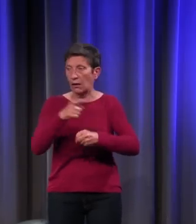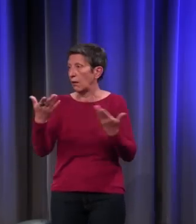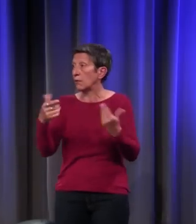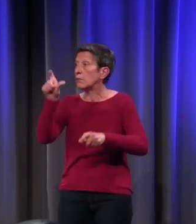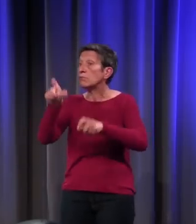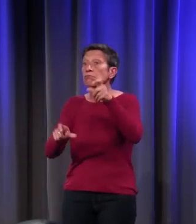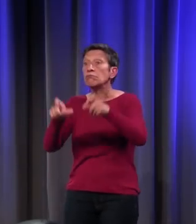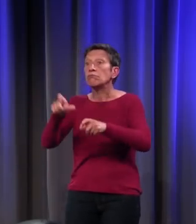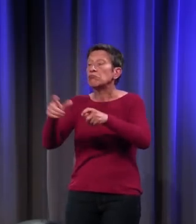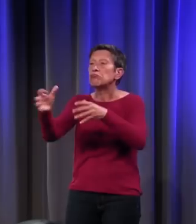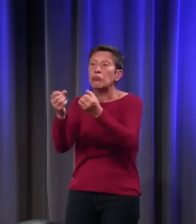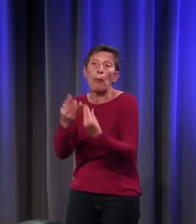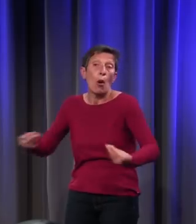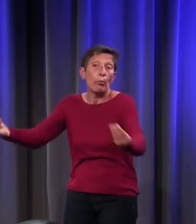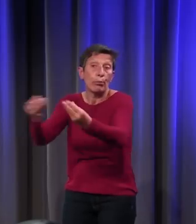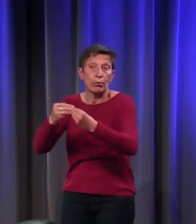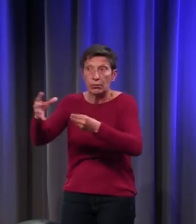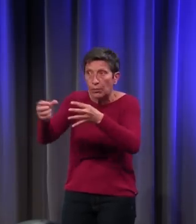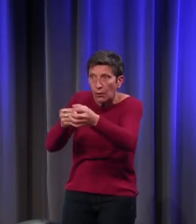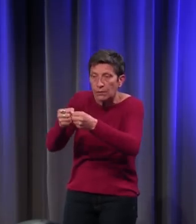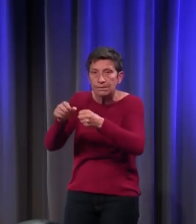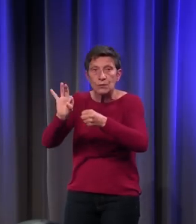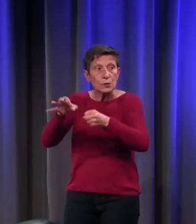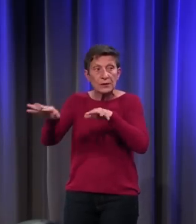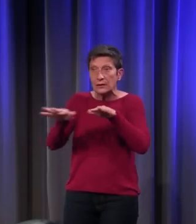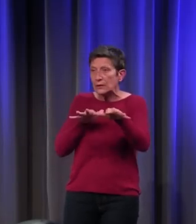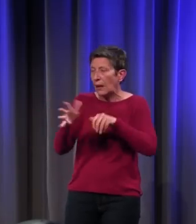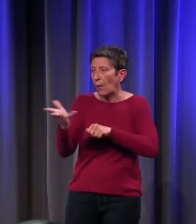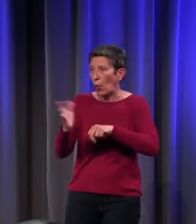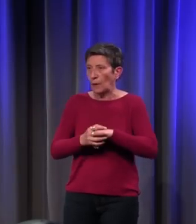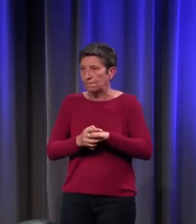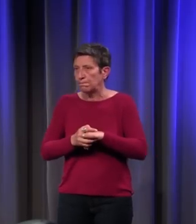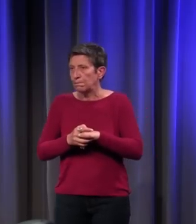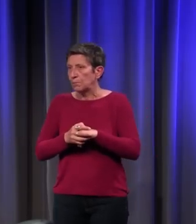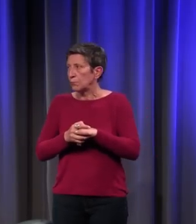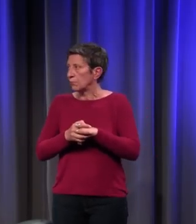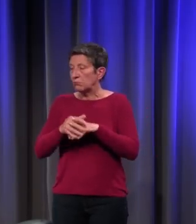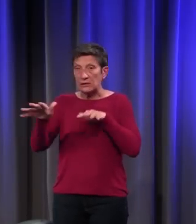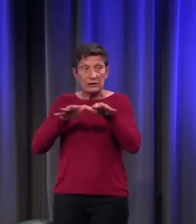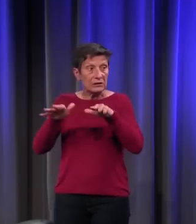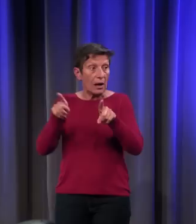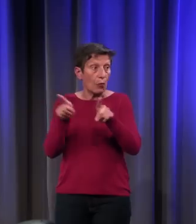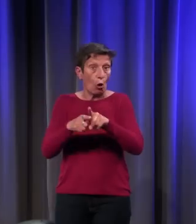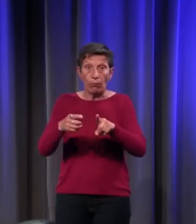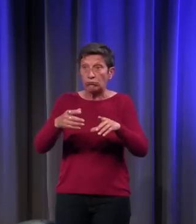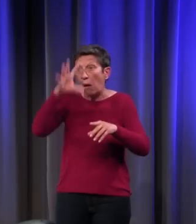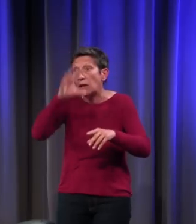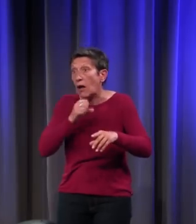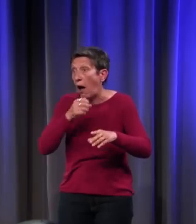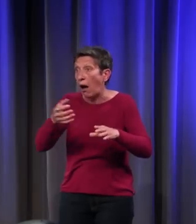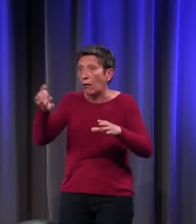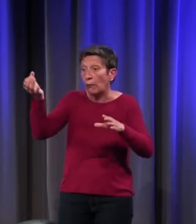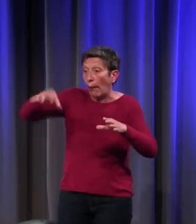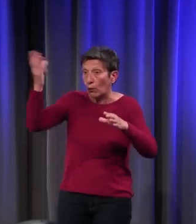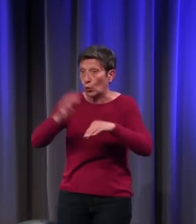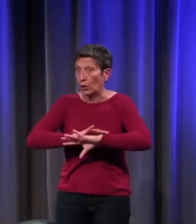le peuple avec un système de loterie. Et ceux qui étaient